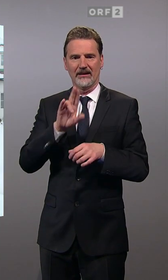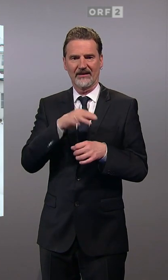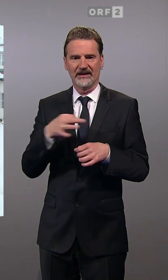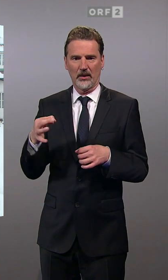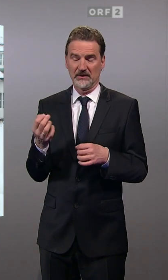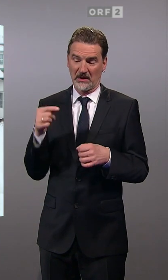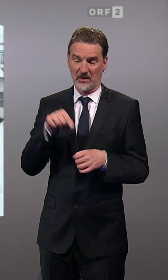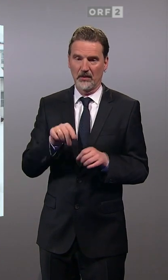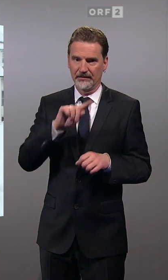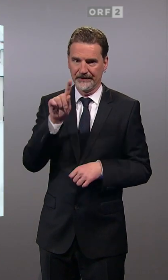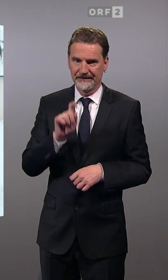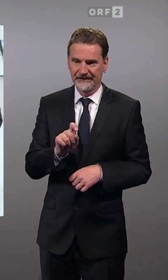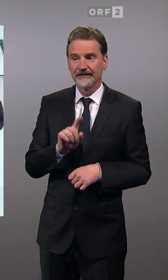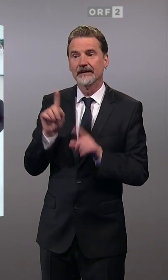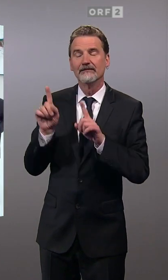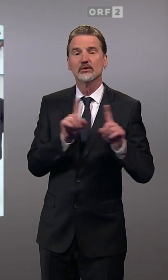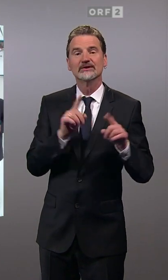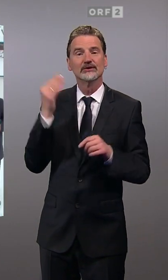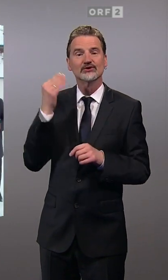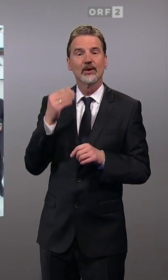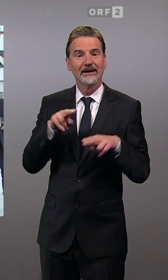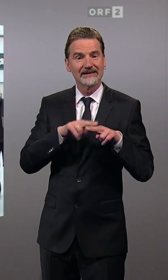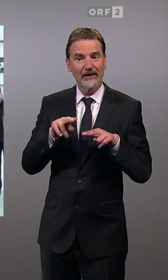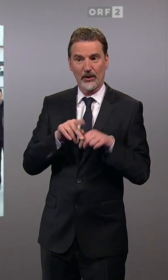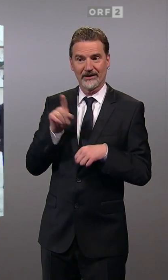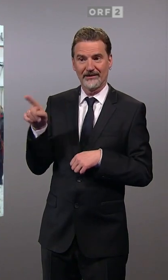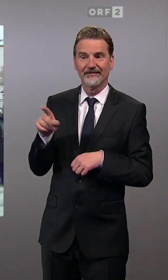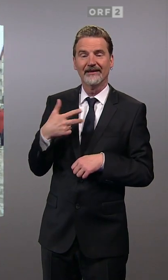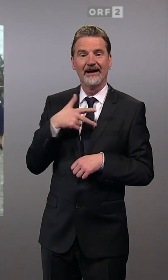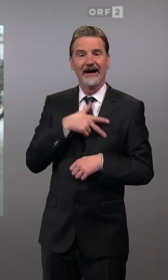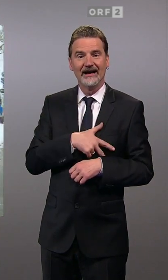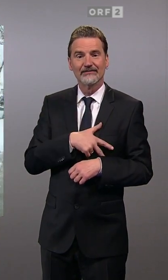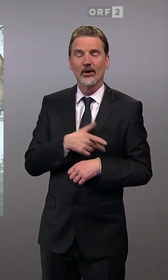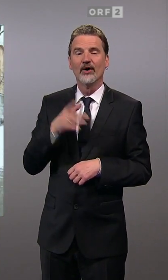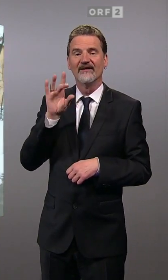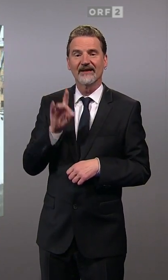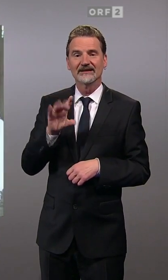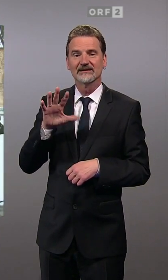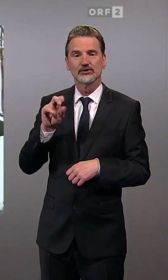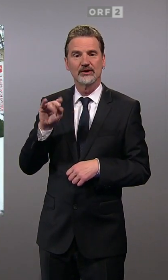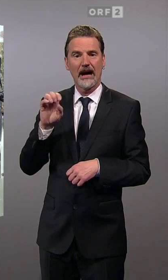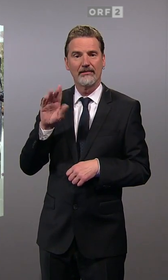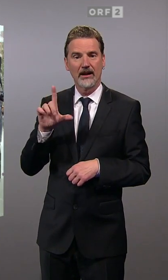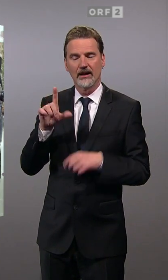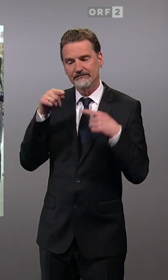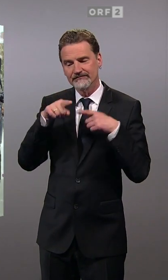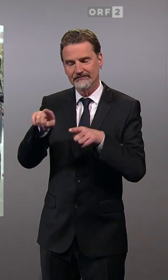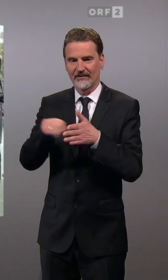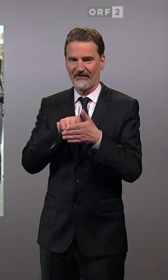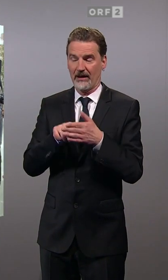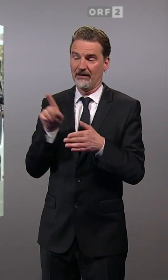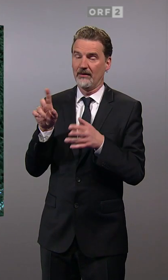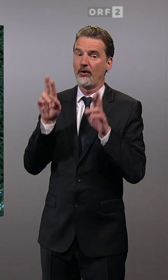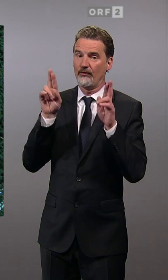kommt. In der Musikschule in St. Pölten geht SPÖ-Landeshauptfrau Stellvertreter Franz Schnabel zur Wahl. Er hofft auf ein Minus der ÖVP.